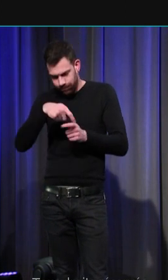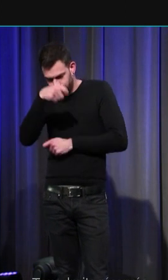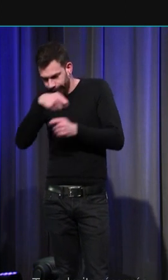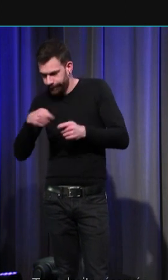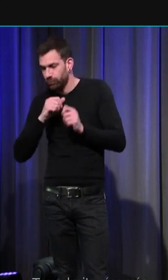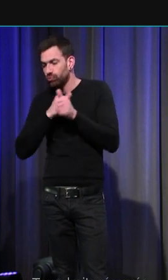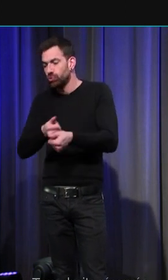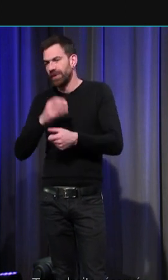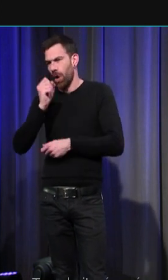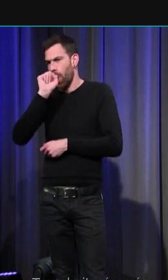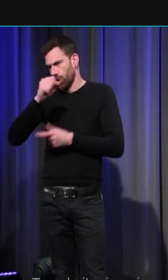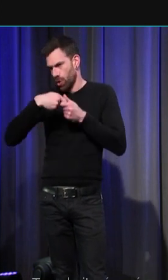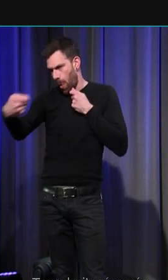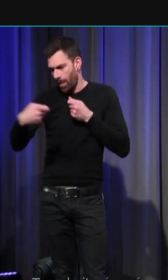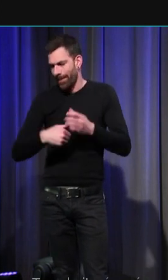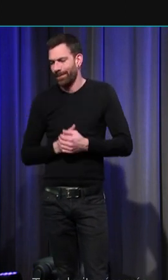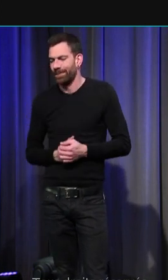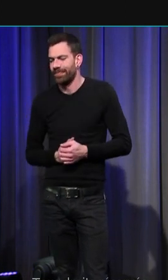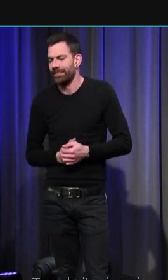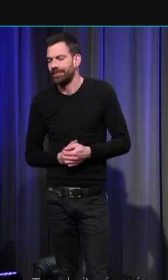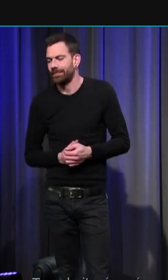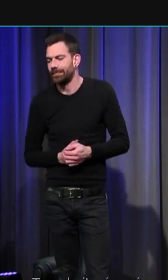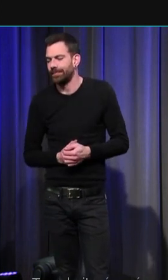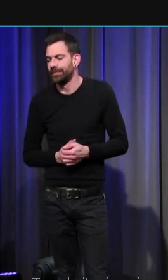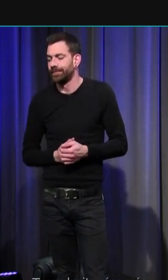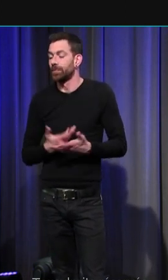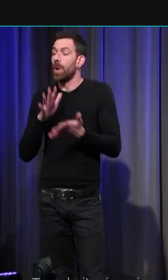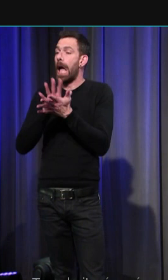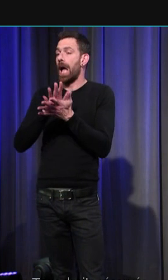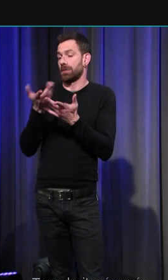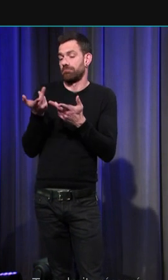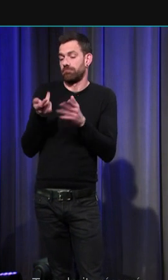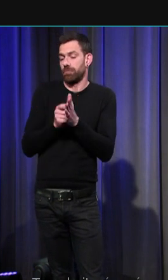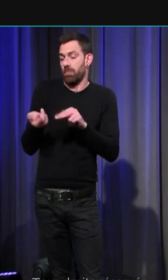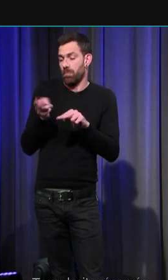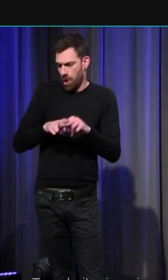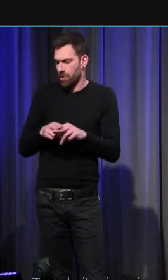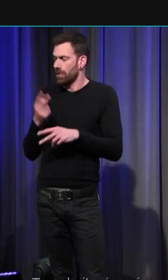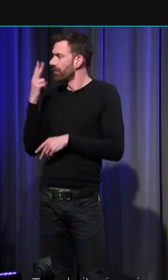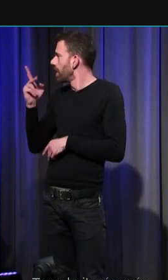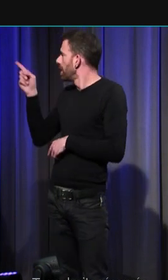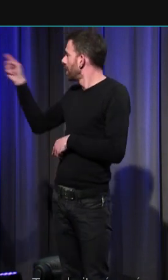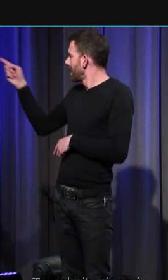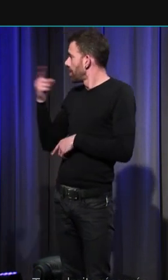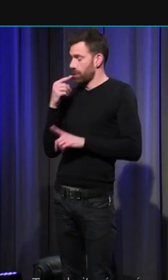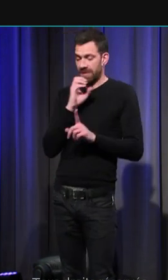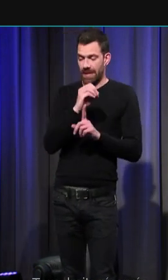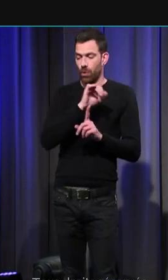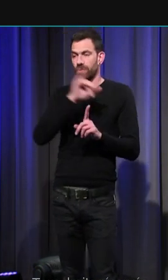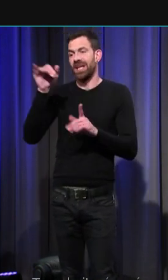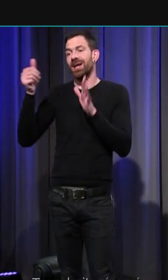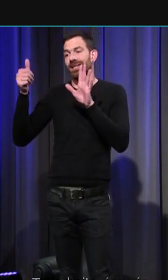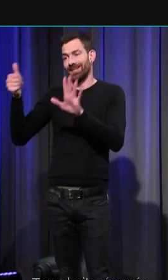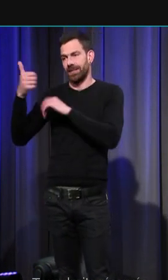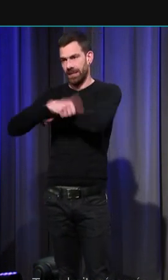sur les os longs les âges au décès vous les avez ici donc avec un pic entre 0 et 6 semaines on a évidemment